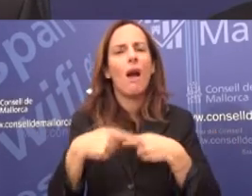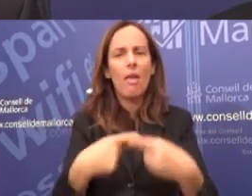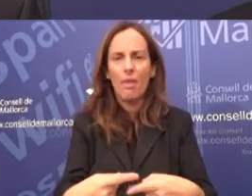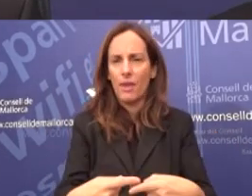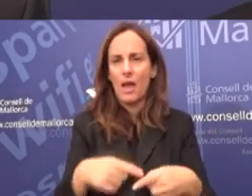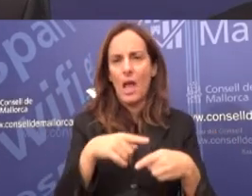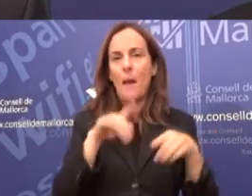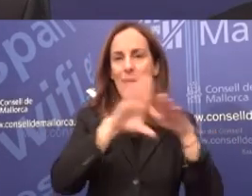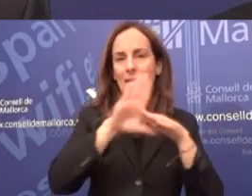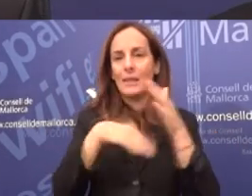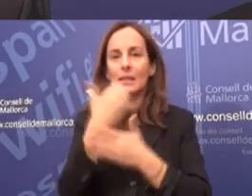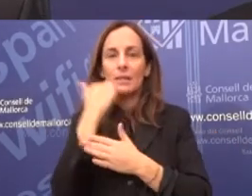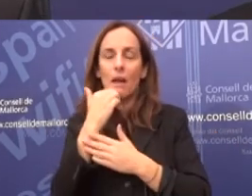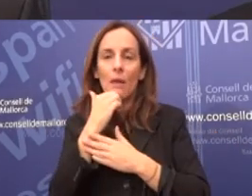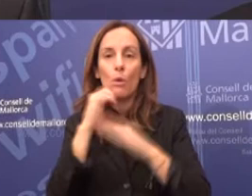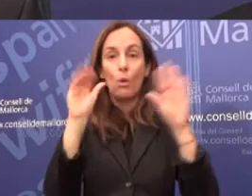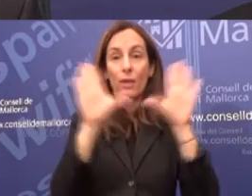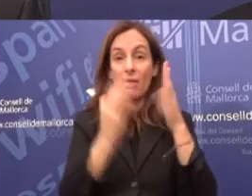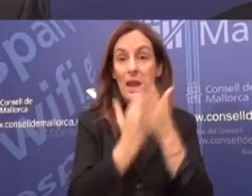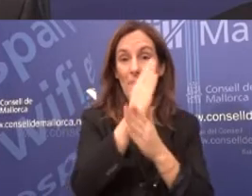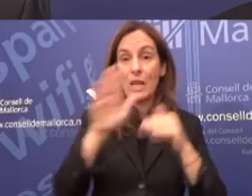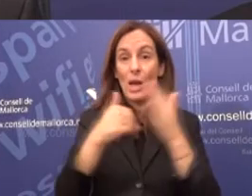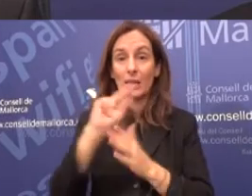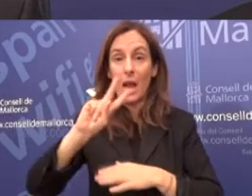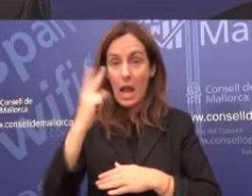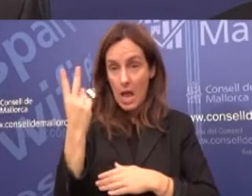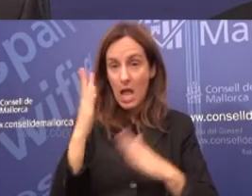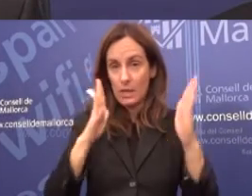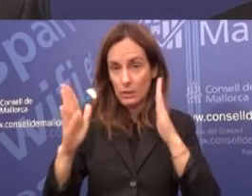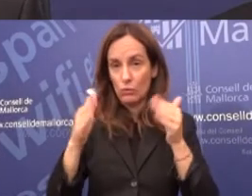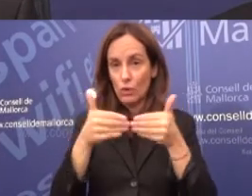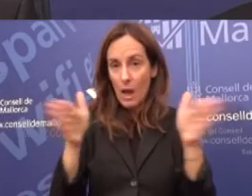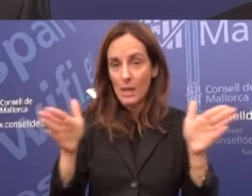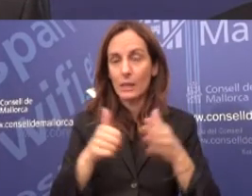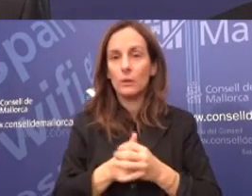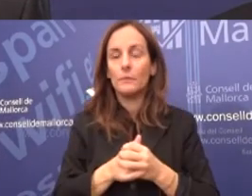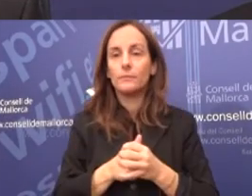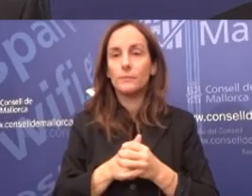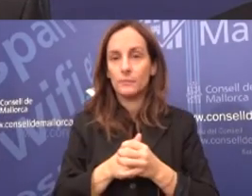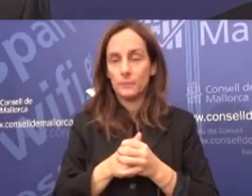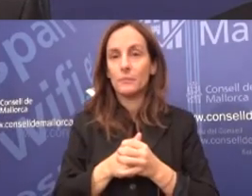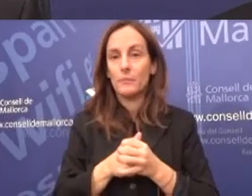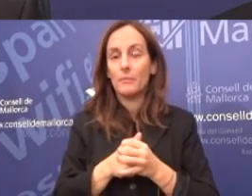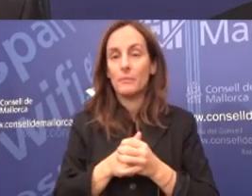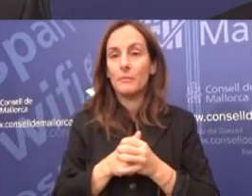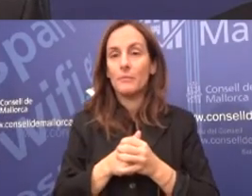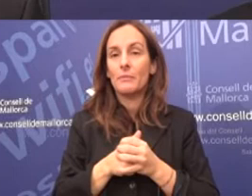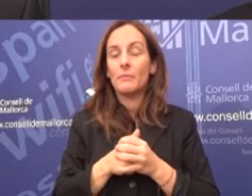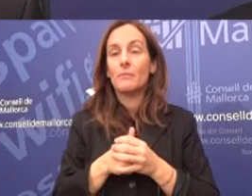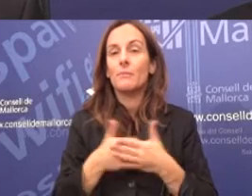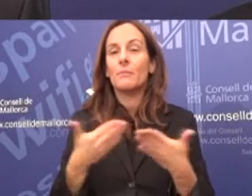i obriríem la finca tots els dies de la setmana, de dimarts a dissabte, de 10 a 14 hores, en principi. Això